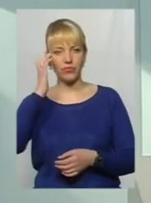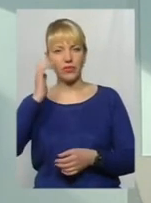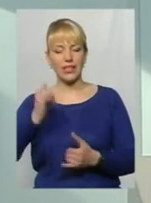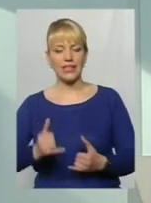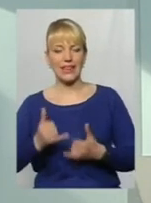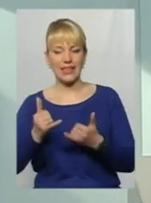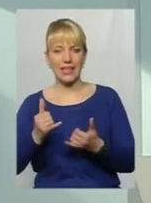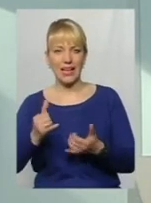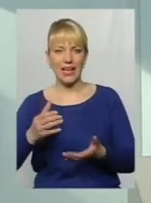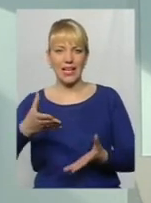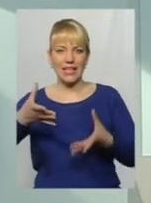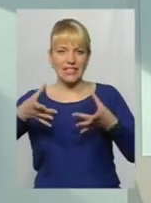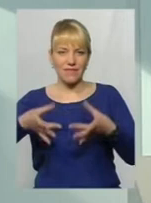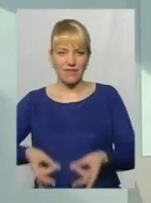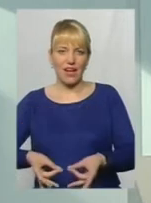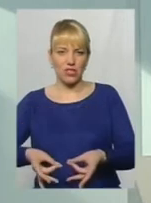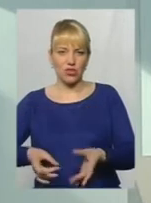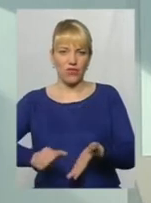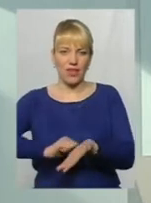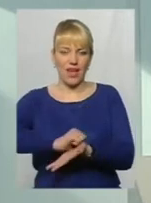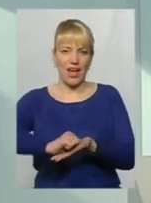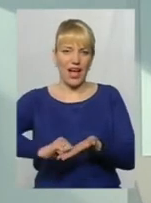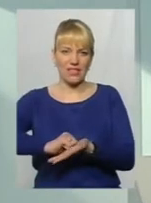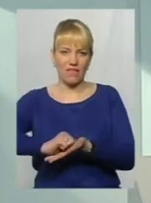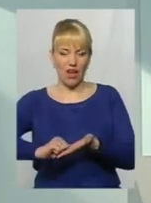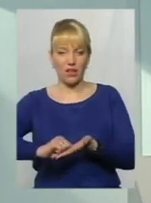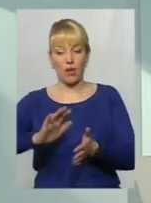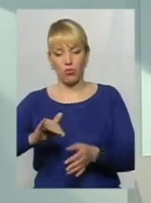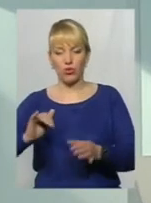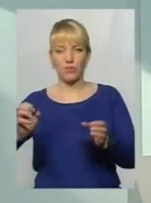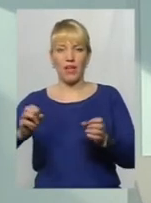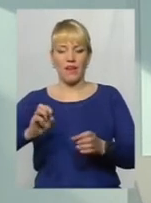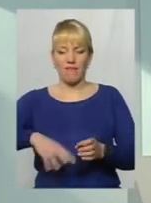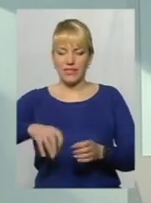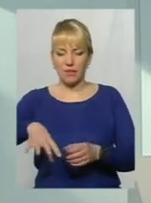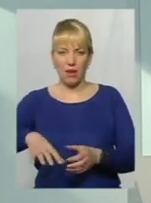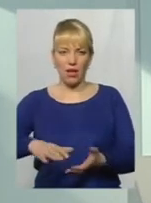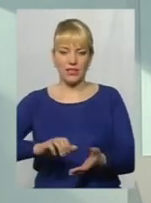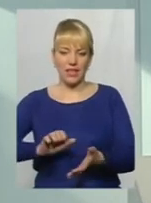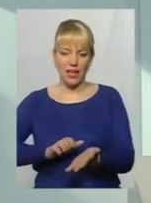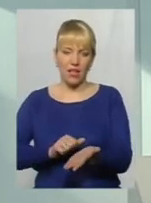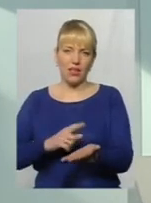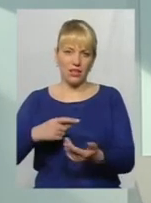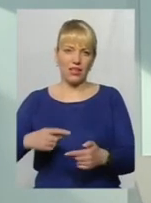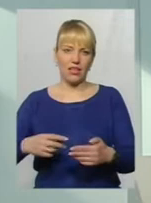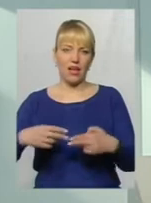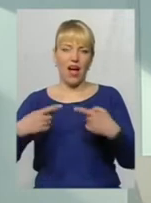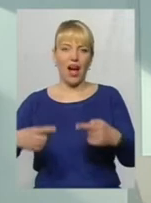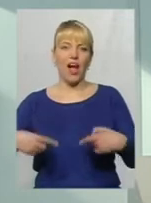покриття з асфальтобетоном. тоді висипається асфальтобетон, рівняється і катком вкатується